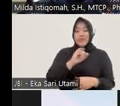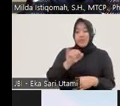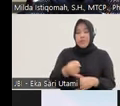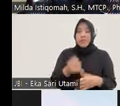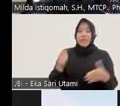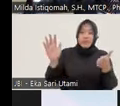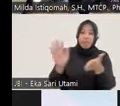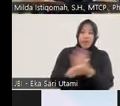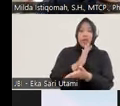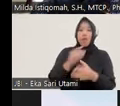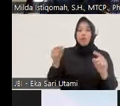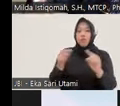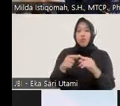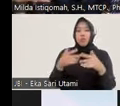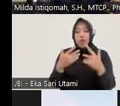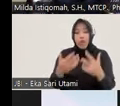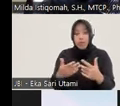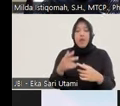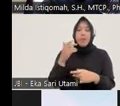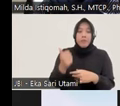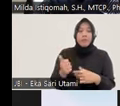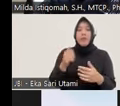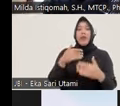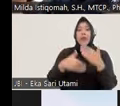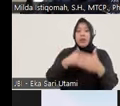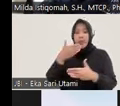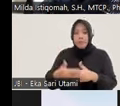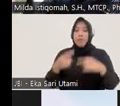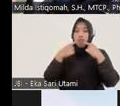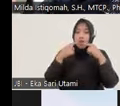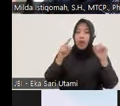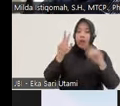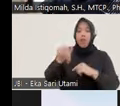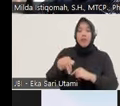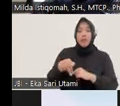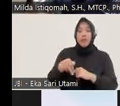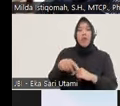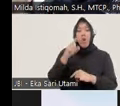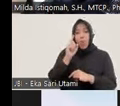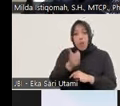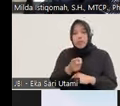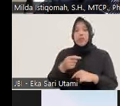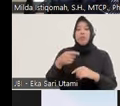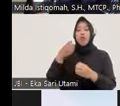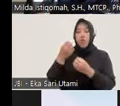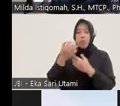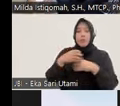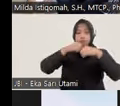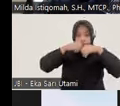peluang untuk lebih memainstreamkan untuk lebih meluaskan atau